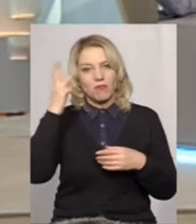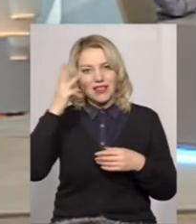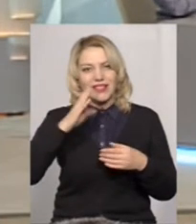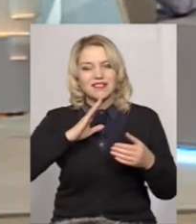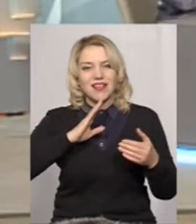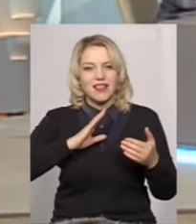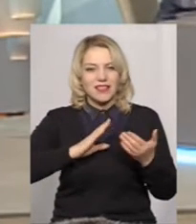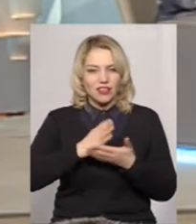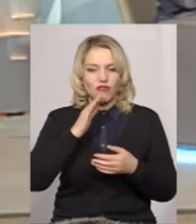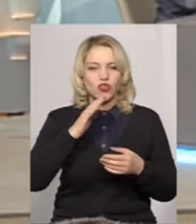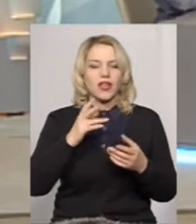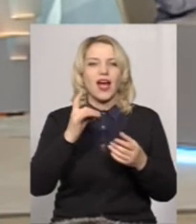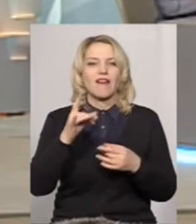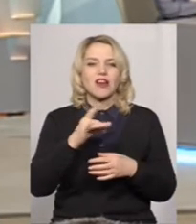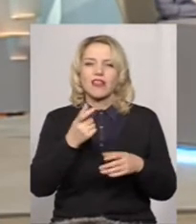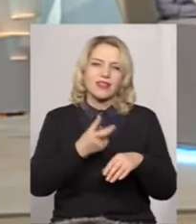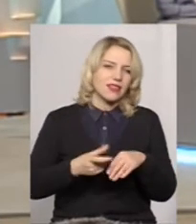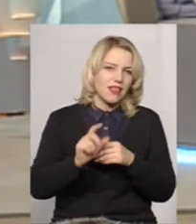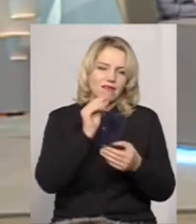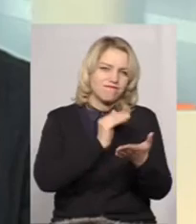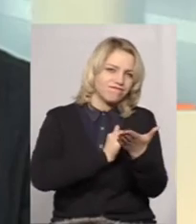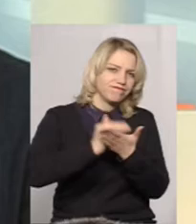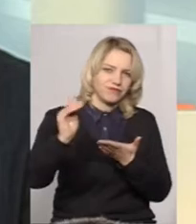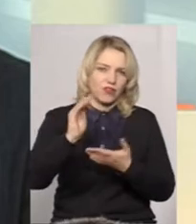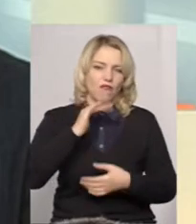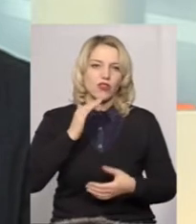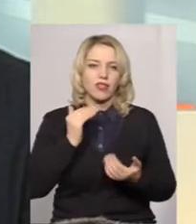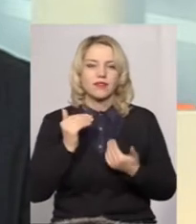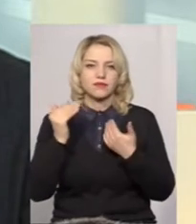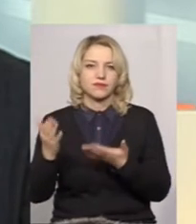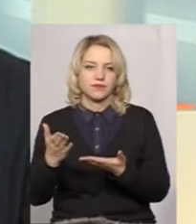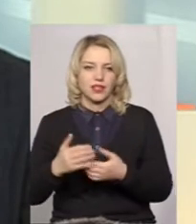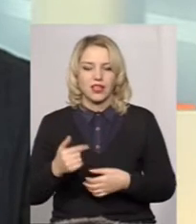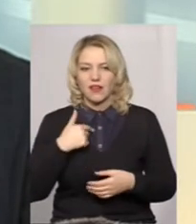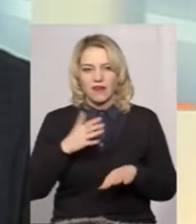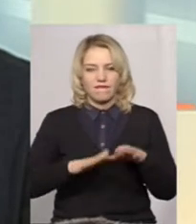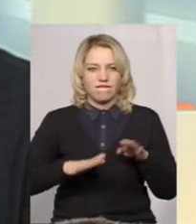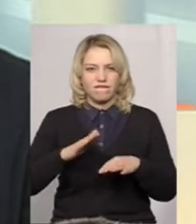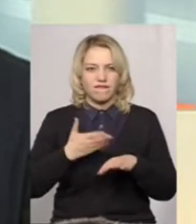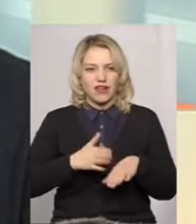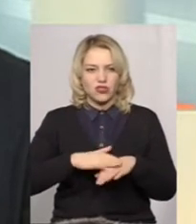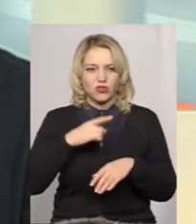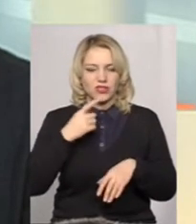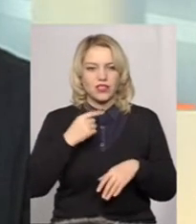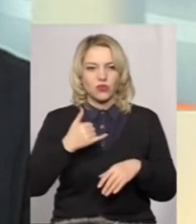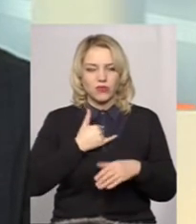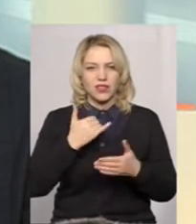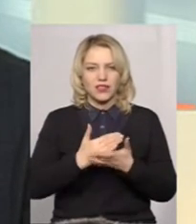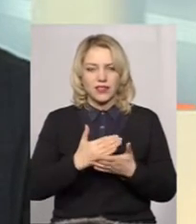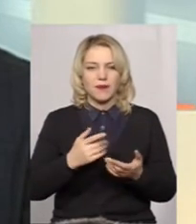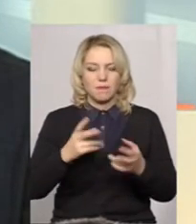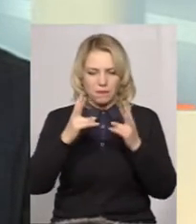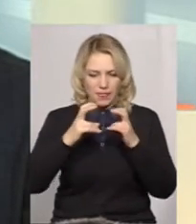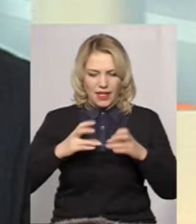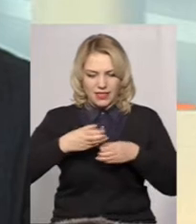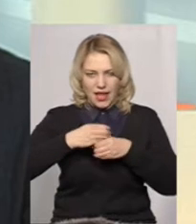з районів найякісніша вода? Буквально коротко і все. Ну, ви знаєте, я так, важко мені сказати. В мене є от відповідний